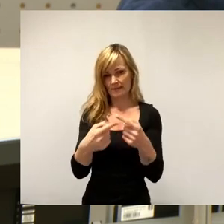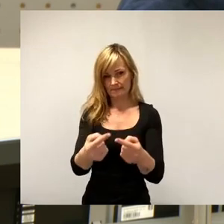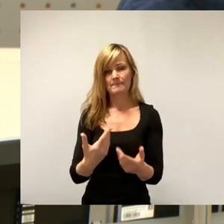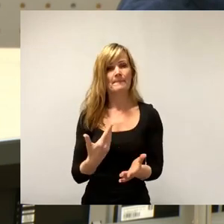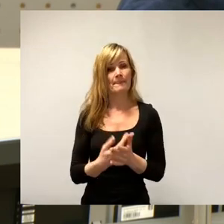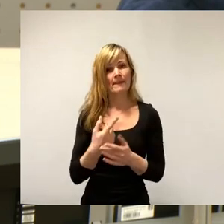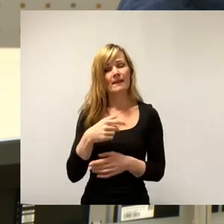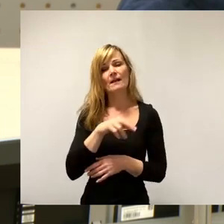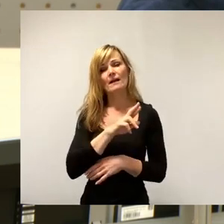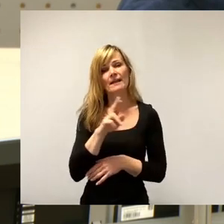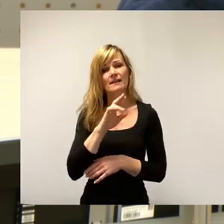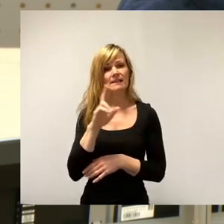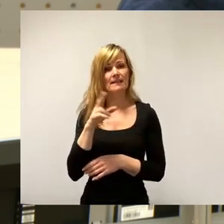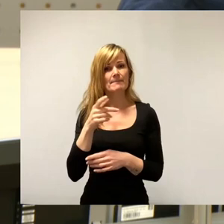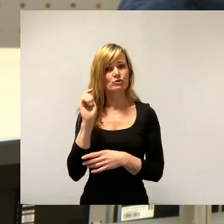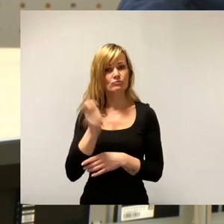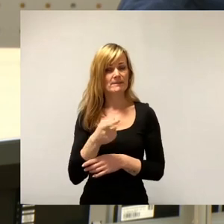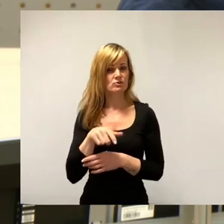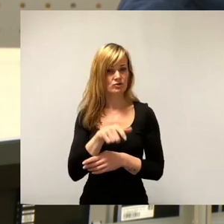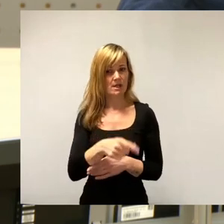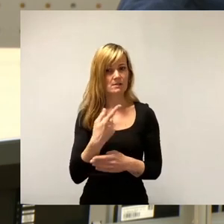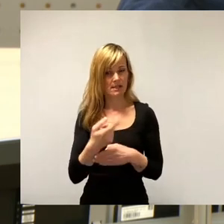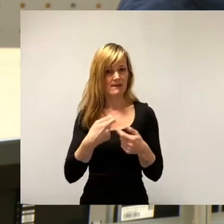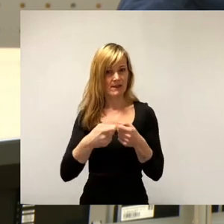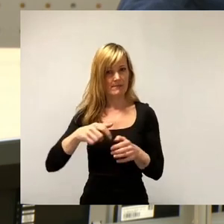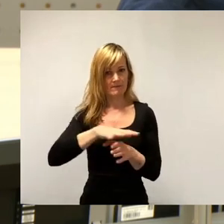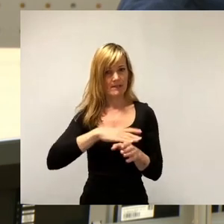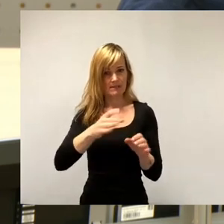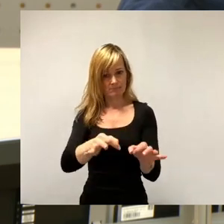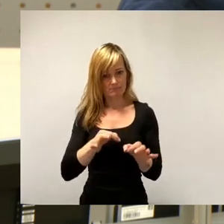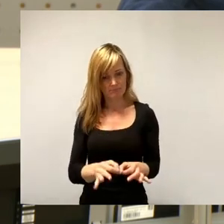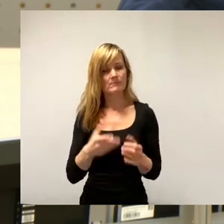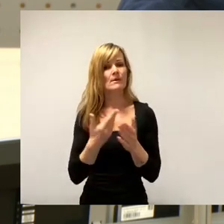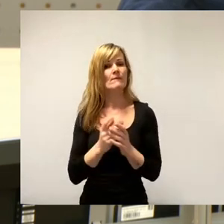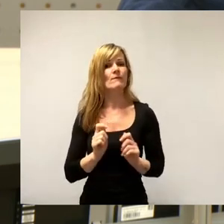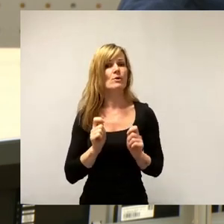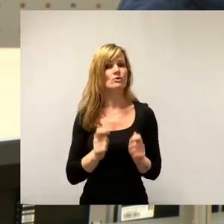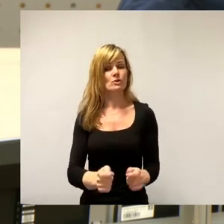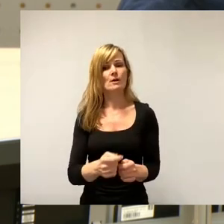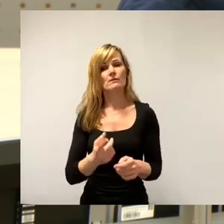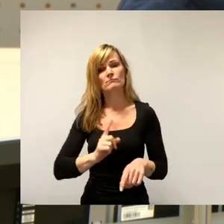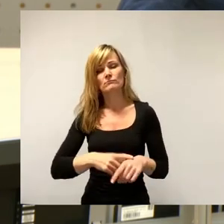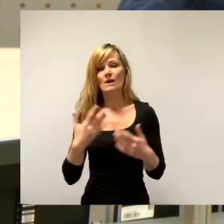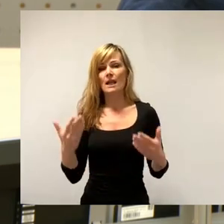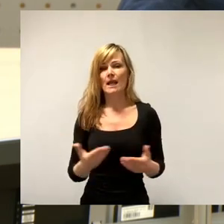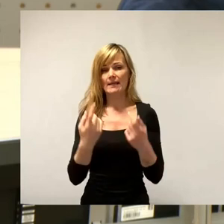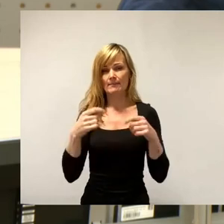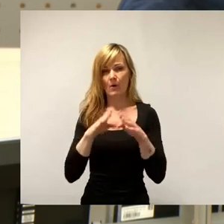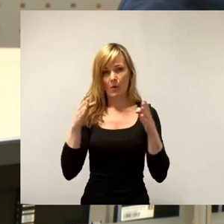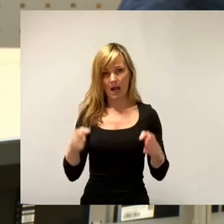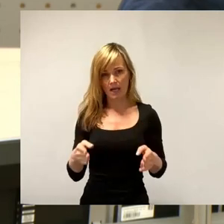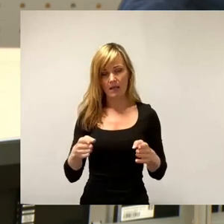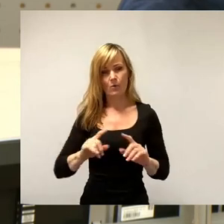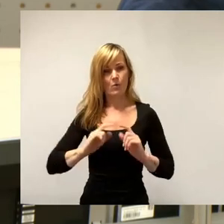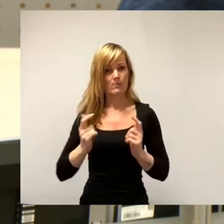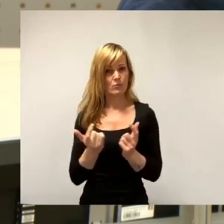-Schmidt-Straße haben, ertüchtigt werden. Wir schlagen hier unter anderem die Errichtung von temporären Bauten oder Leichtbauhallen auf kommunalen Grundstücken vor, um so